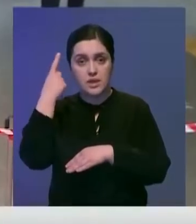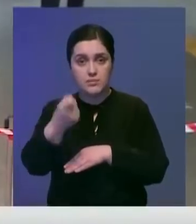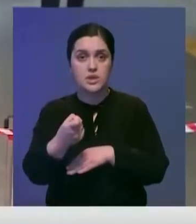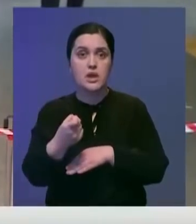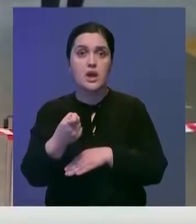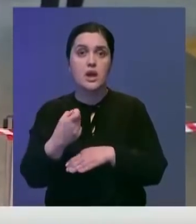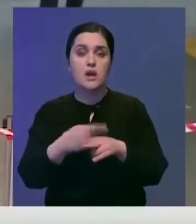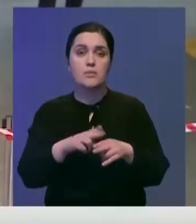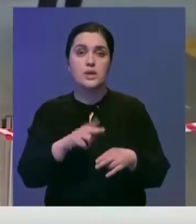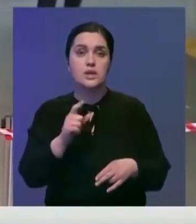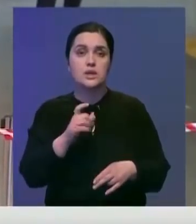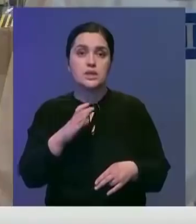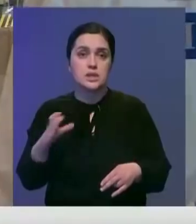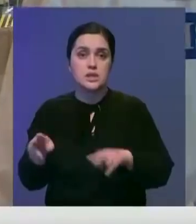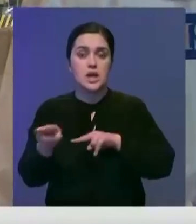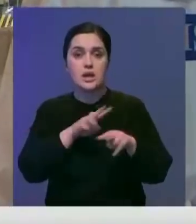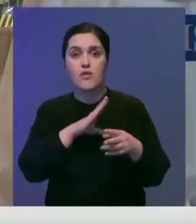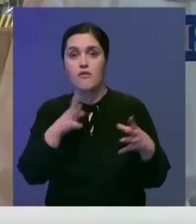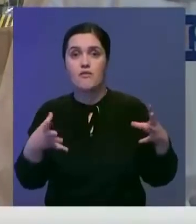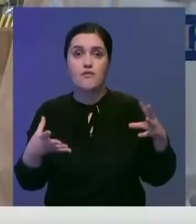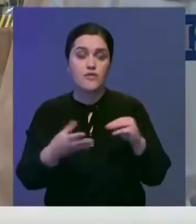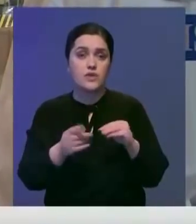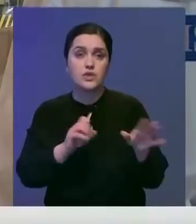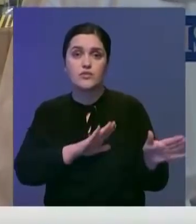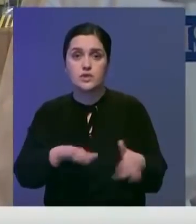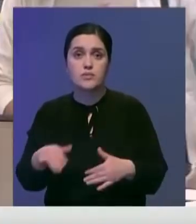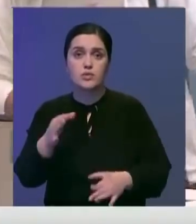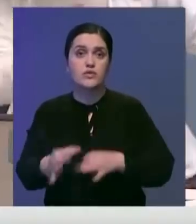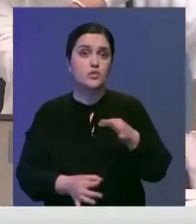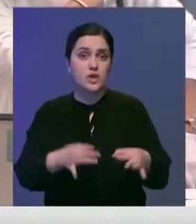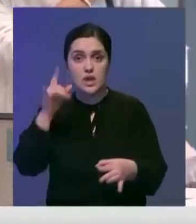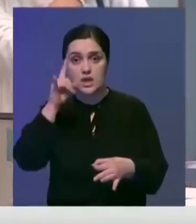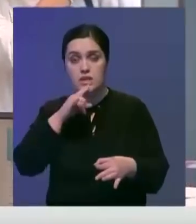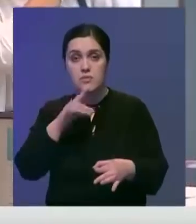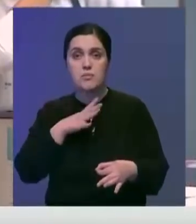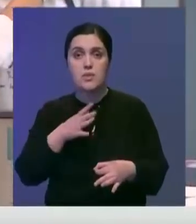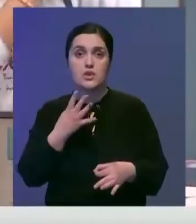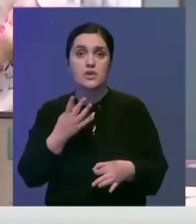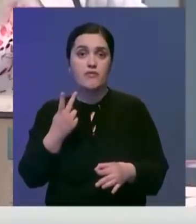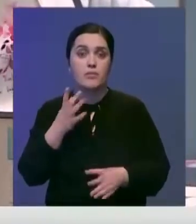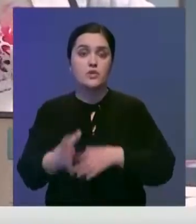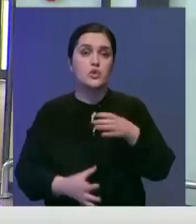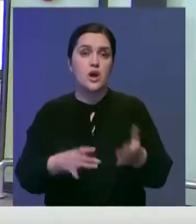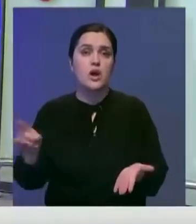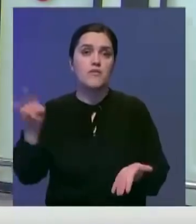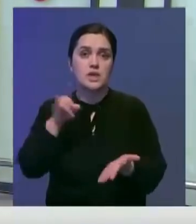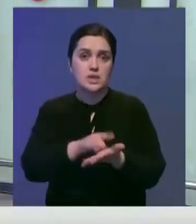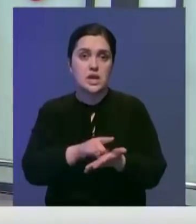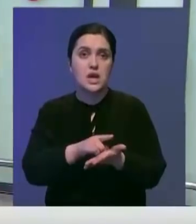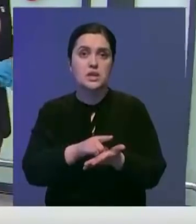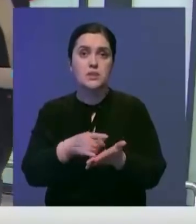Об этом сообщили в Комитете санитарно-эпидемиологического контроля. Всего за минувшие сутки Казахстан принял 42 международных